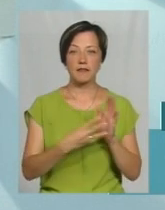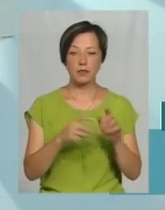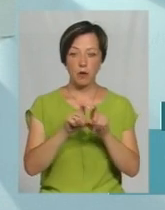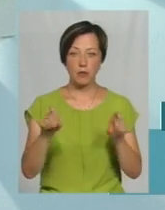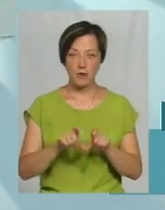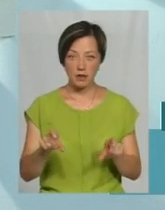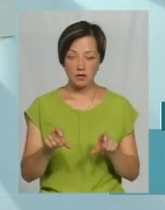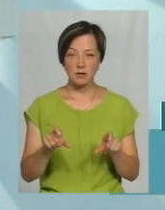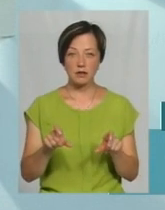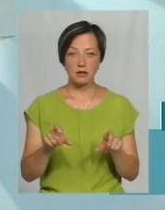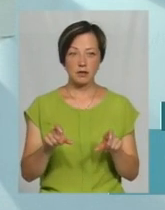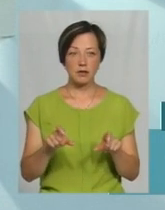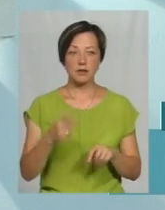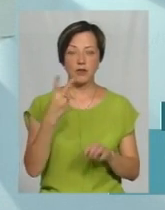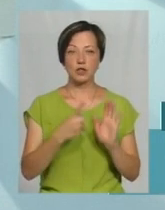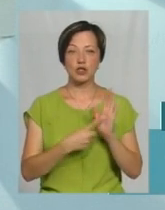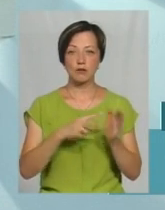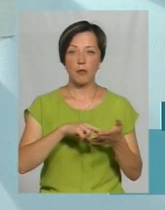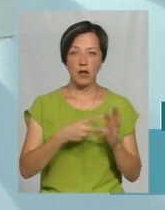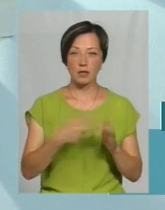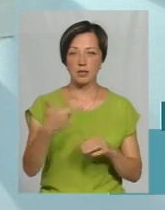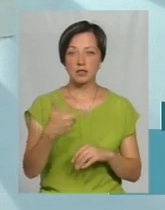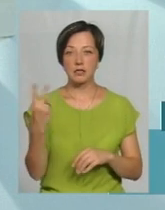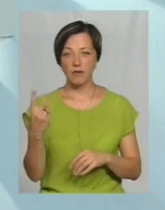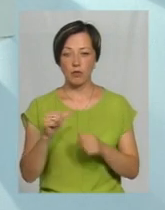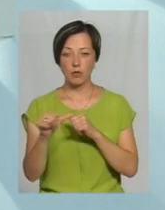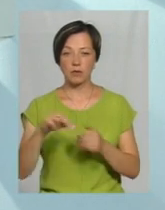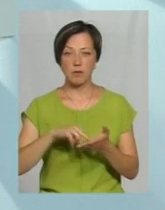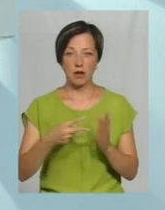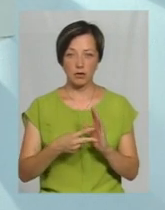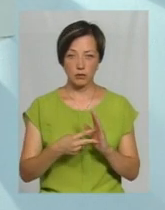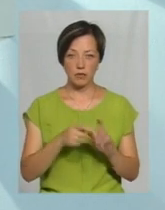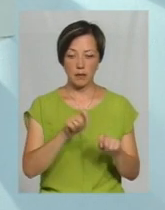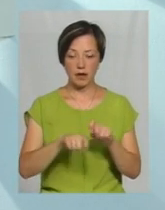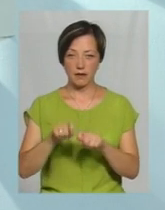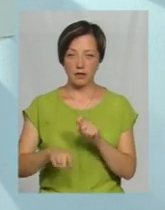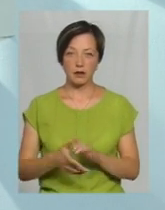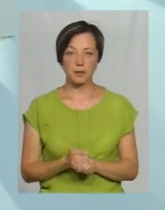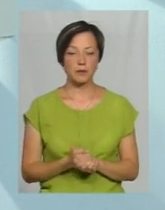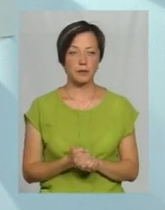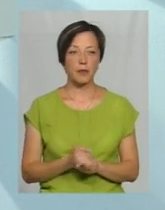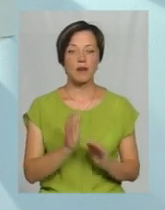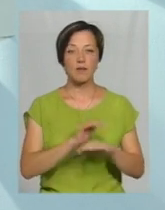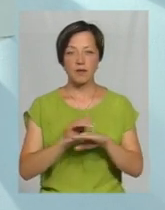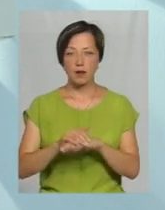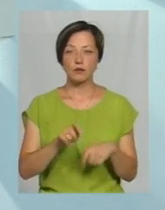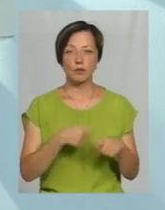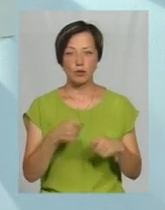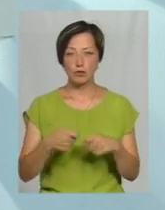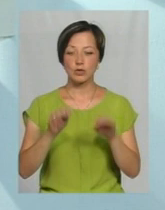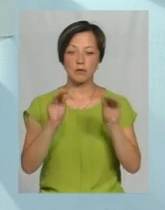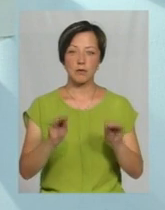з яких перевірили 26 планово і 32 позапланових перевірки є. Виявлялись порушення,